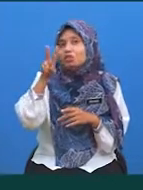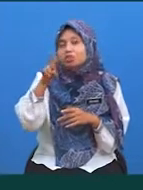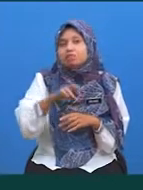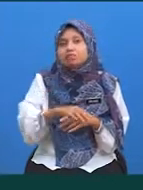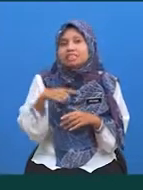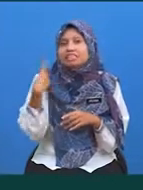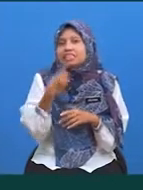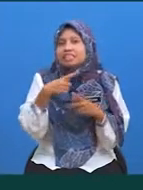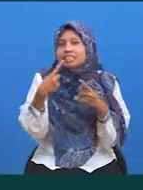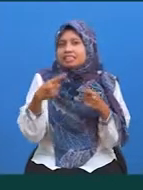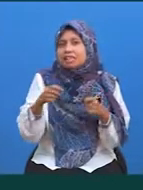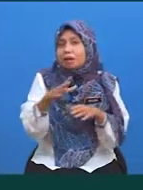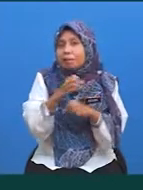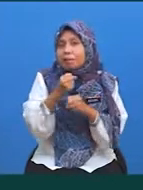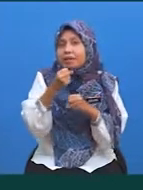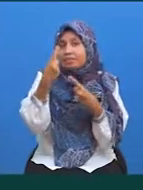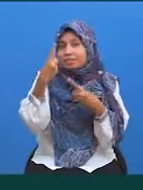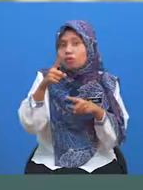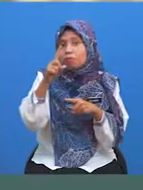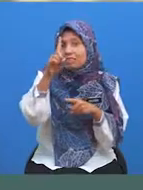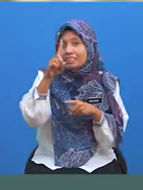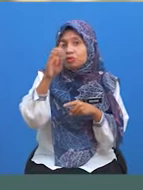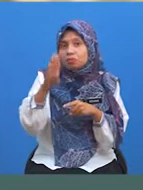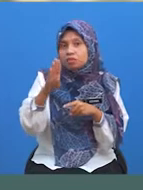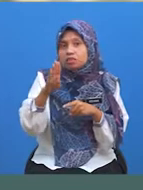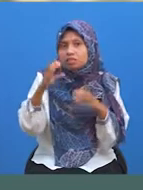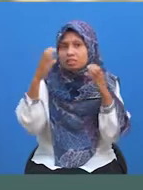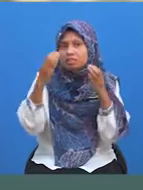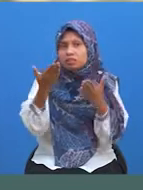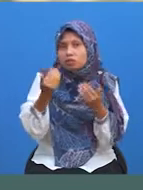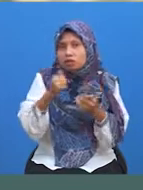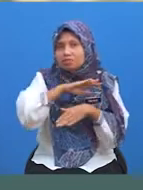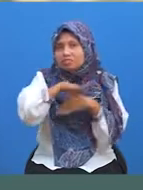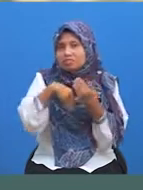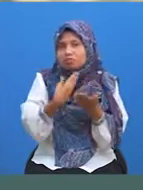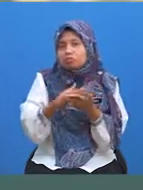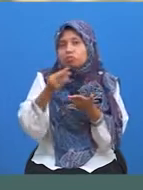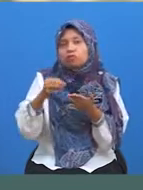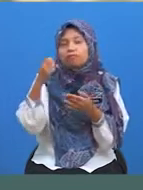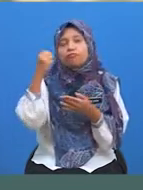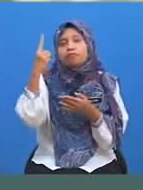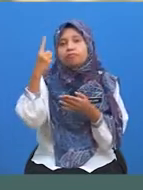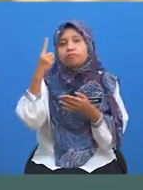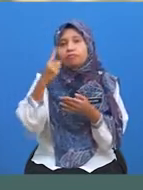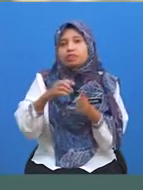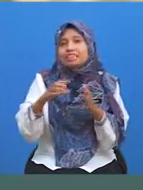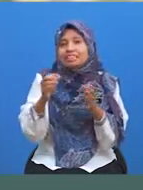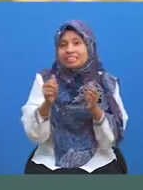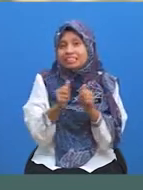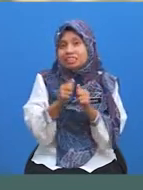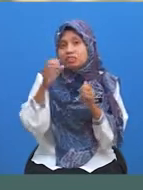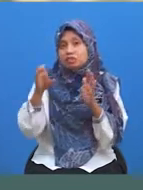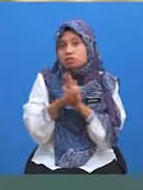kita telah dapat jawapan 1D Cikgu harap murid-murid faham dengan contoh